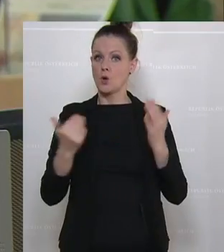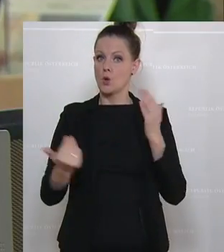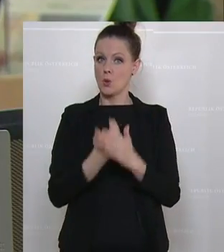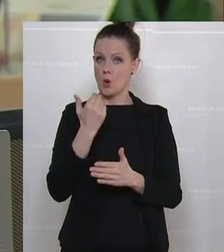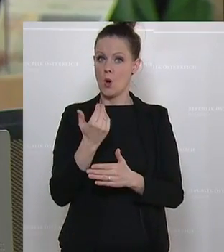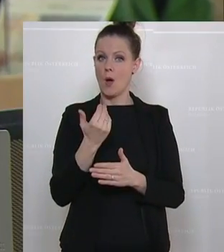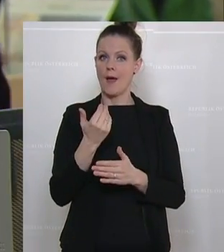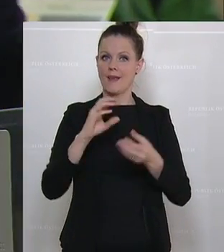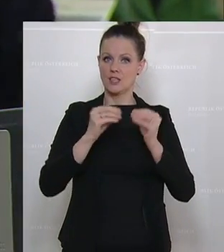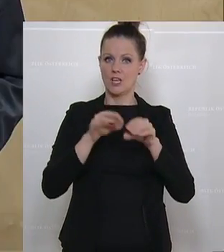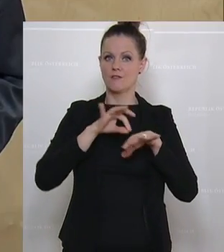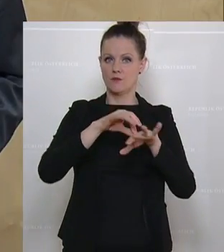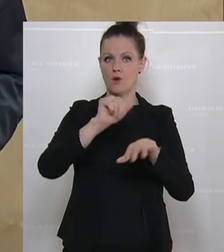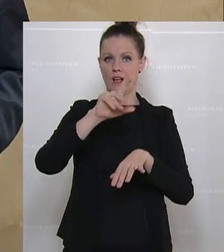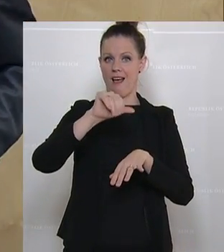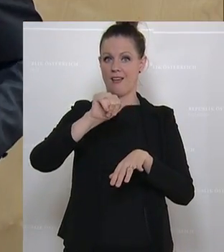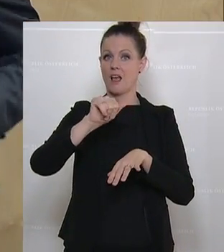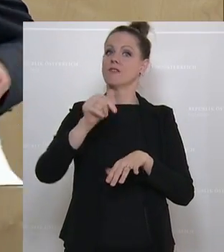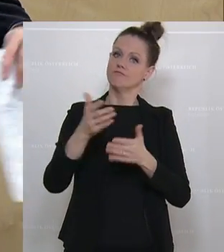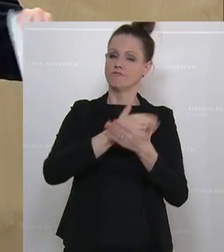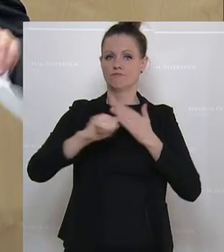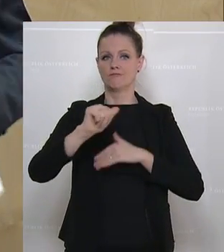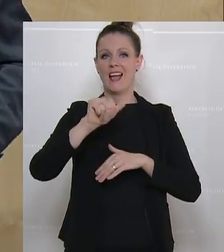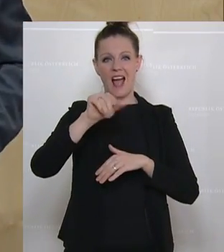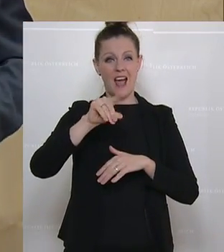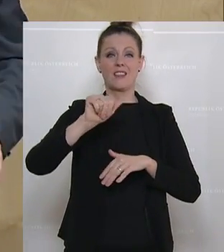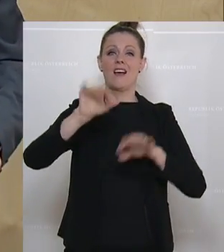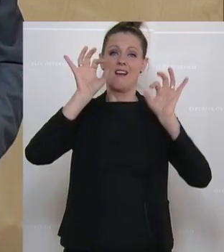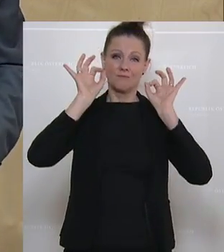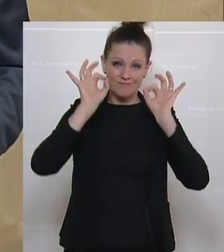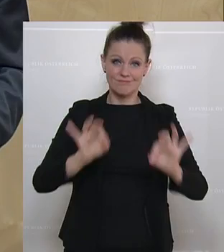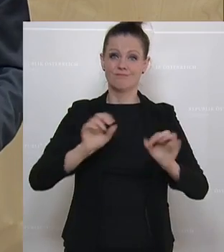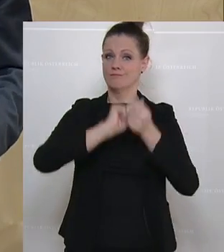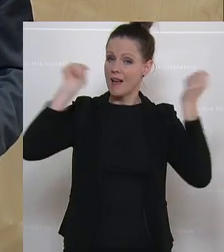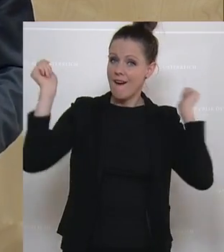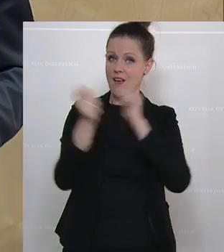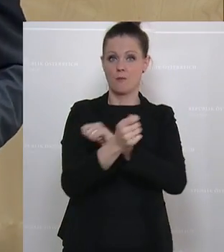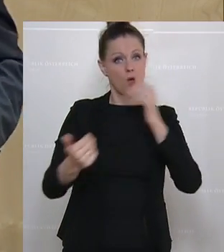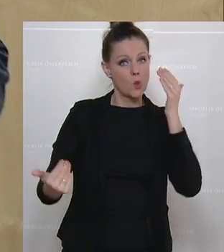Neubesetzung, der Geschäftsführung nutzen, um die Ader wirklich zu reformieren und neu auszurichten?